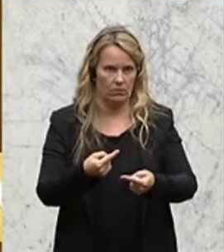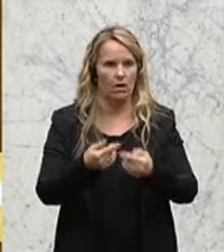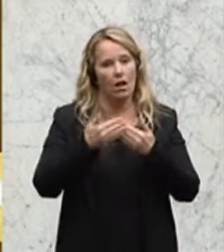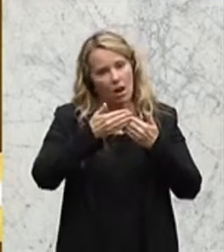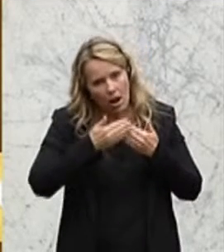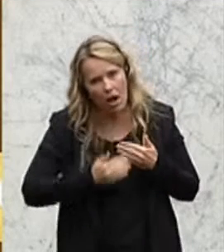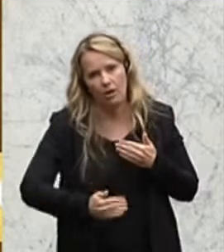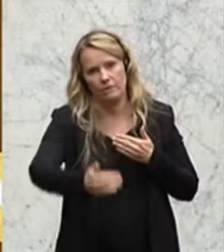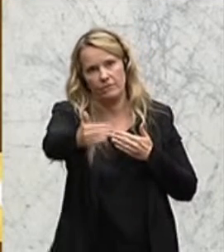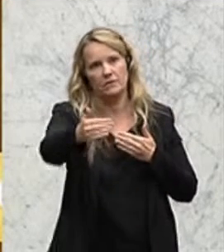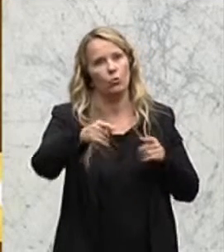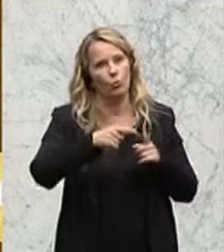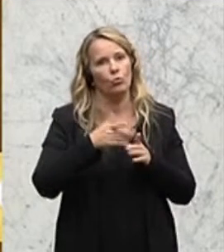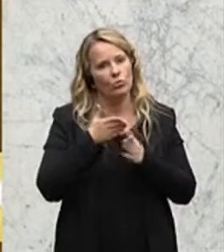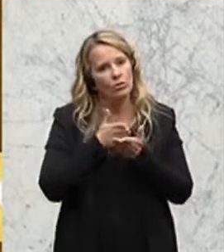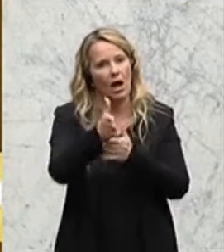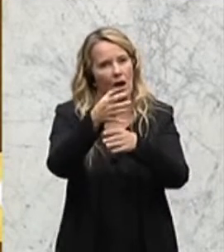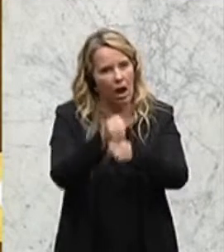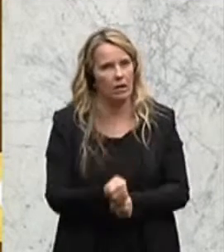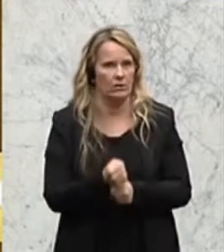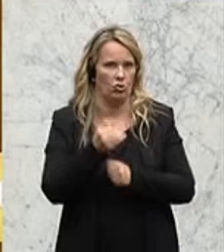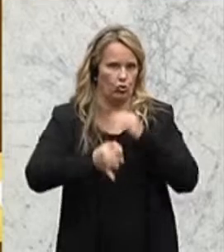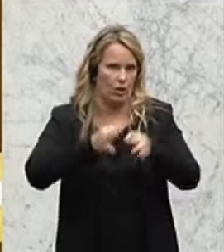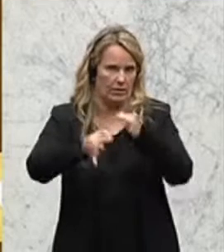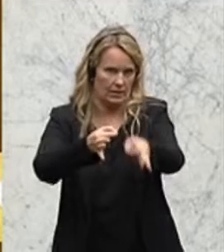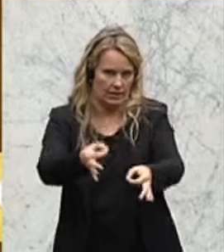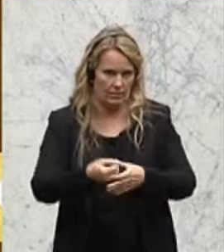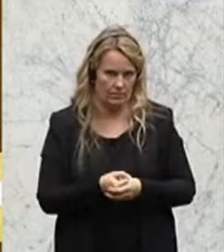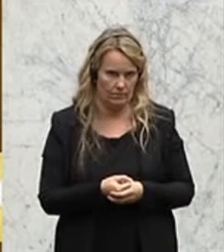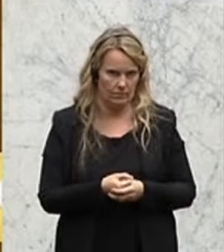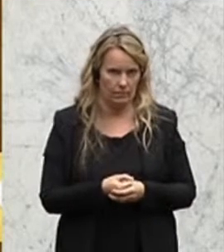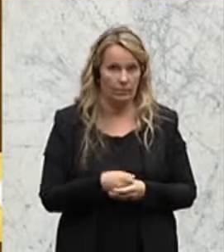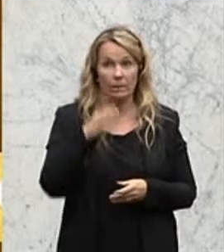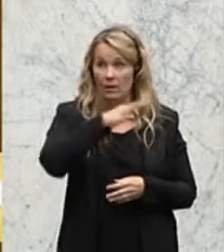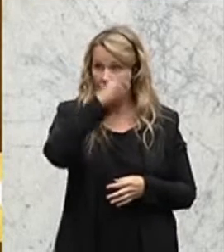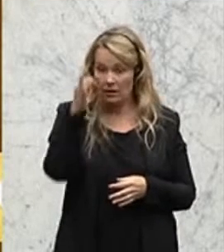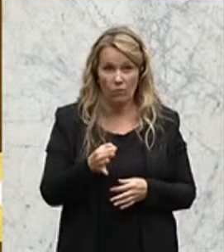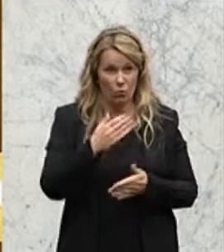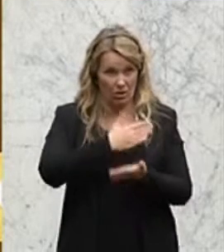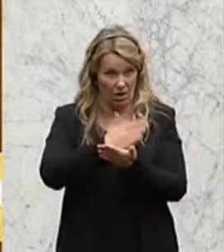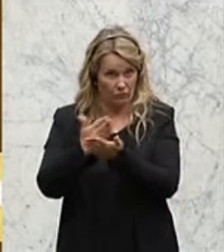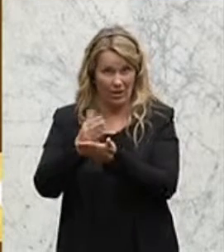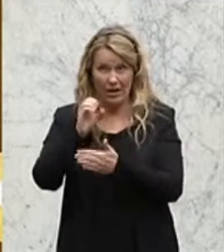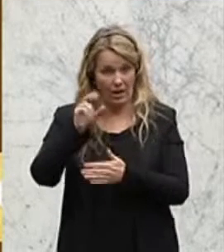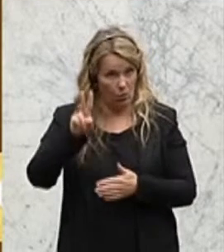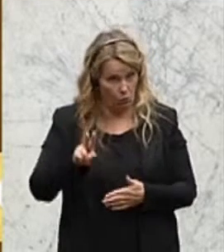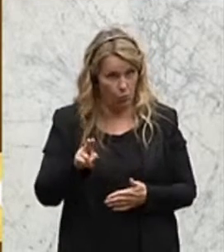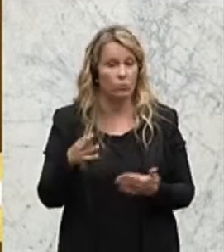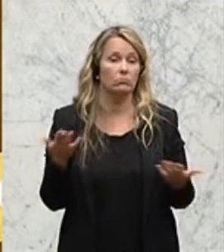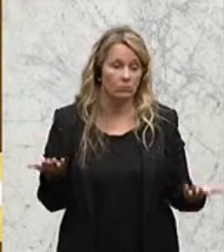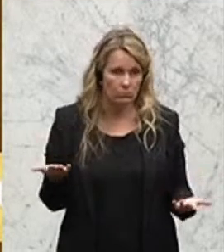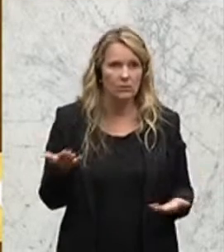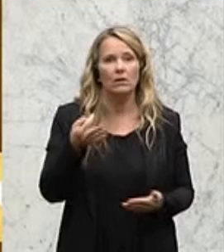langfristige und nachhaltige Strategien. Eine Quote innerhalb der EU ist eine